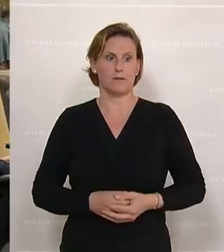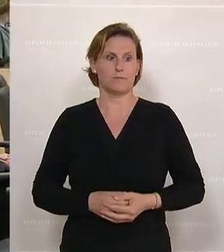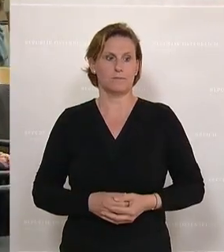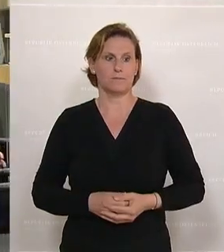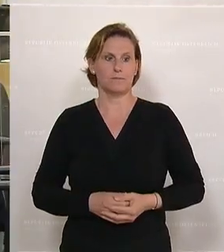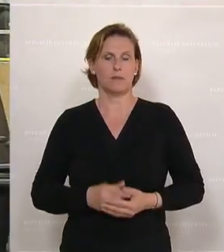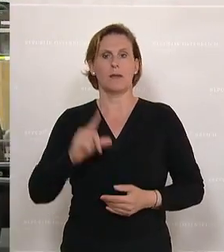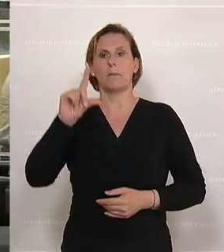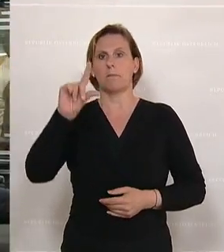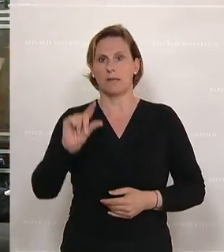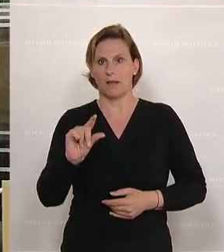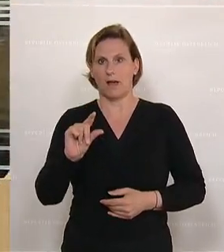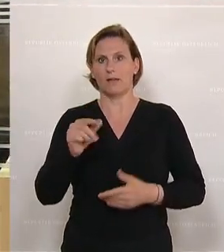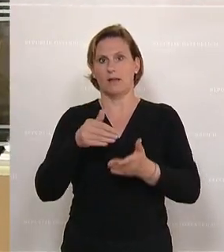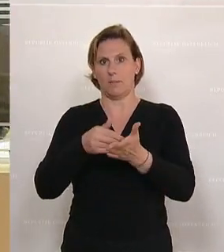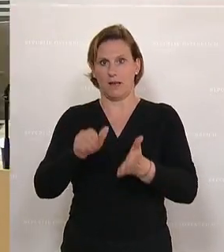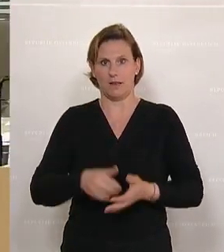Das ist die Minderheit abgelehnt.